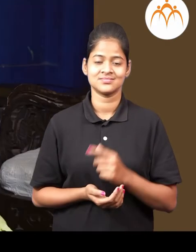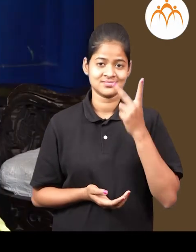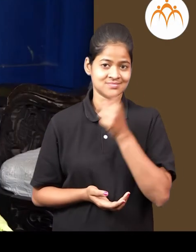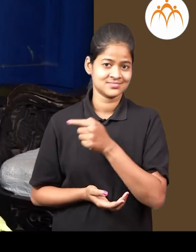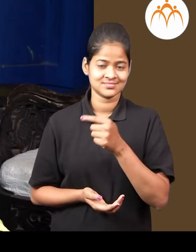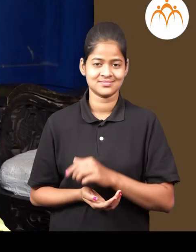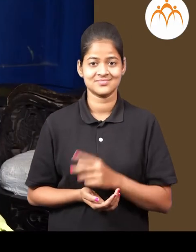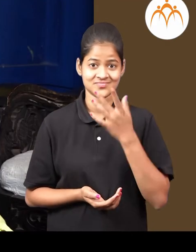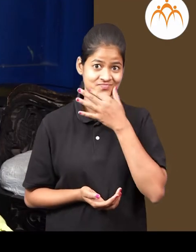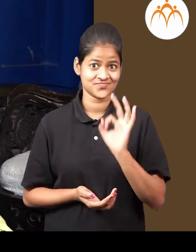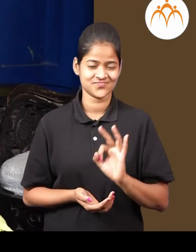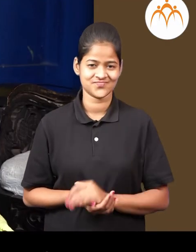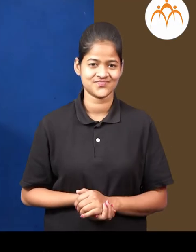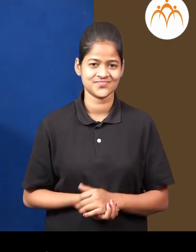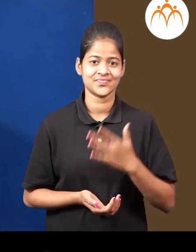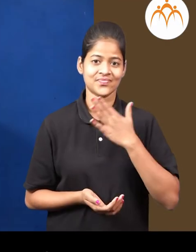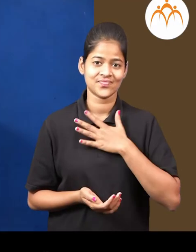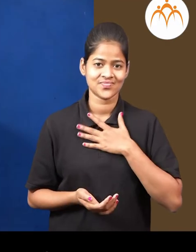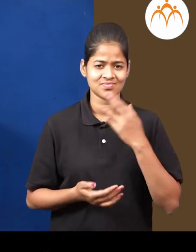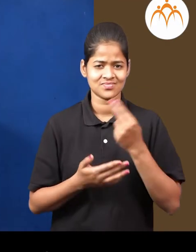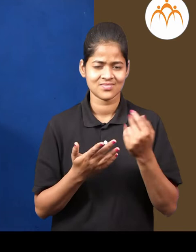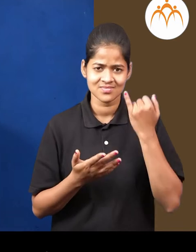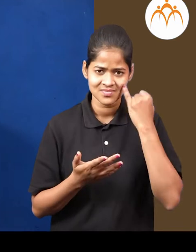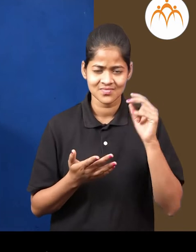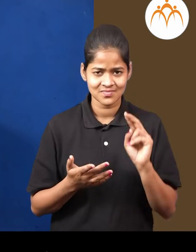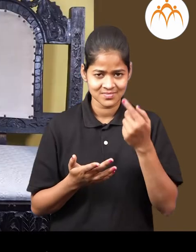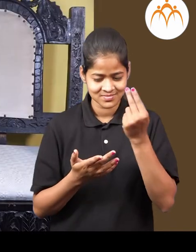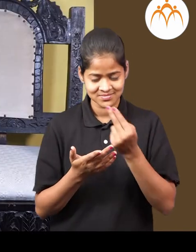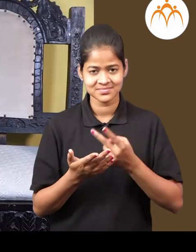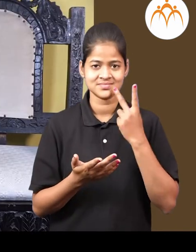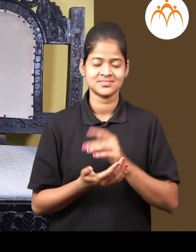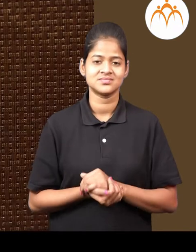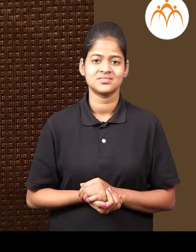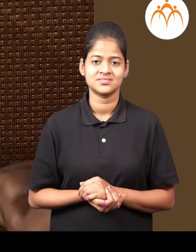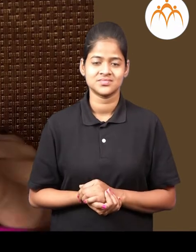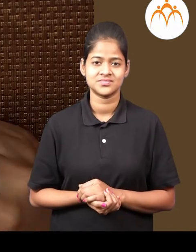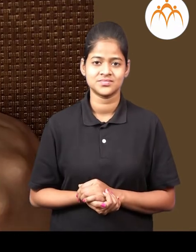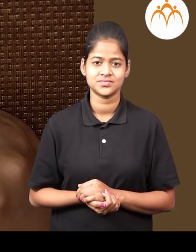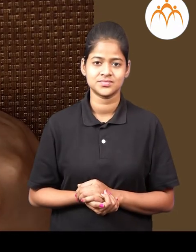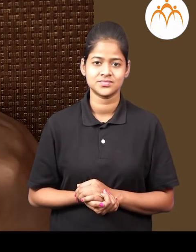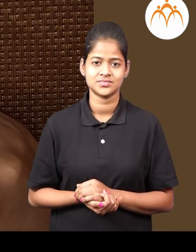काई मस्त दिशते है याद। मी काड़ू का एकाद चित्रपटकन। हो, काड़ ना।